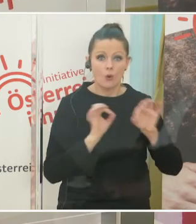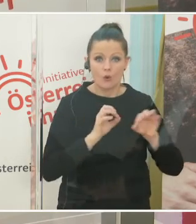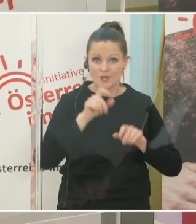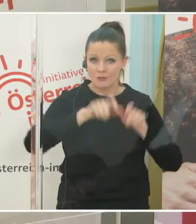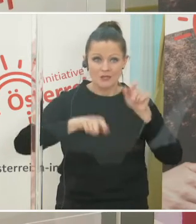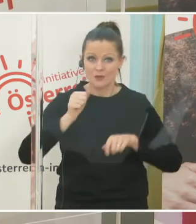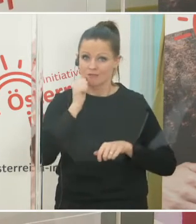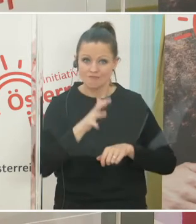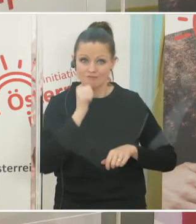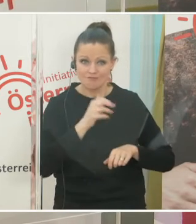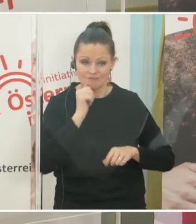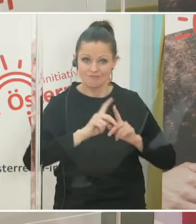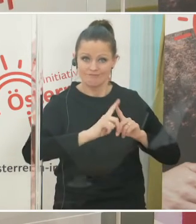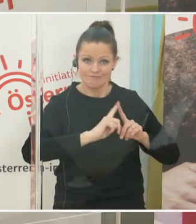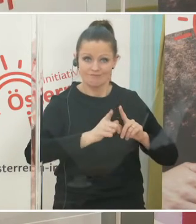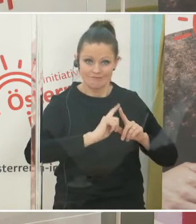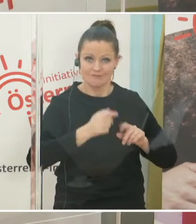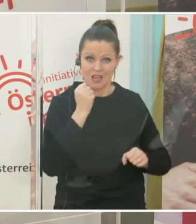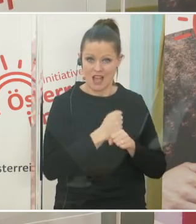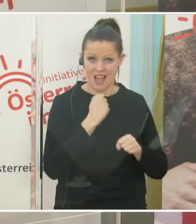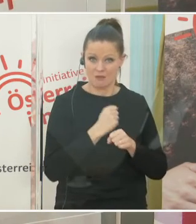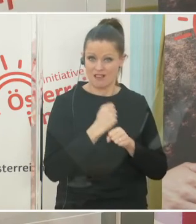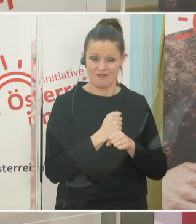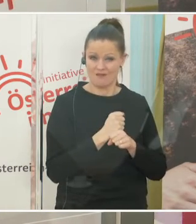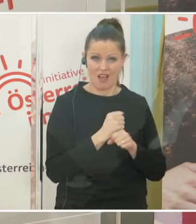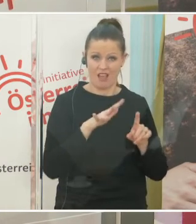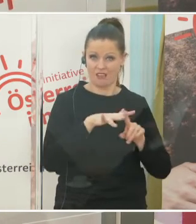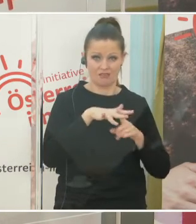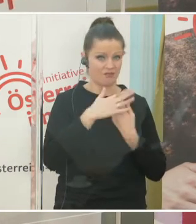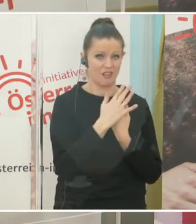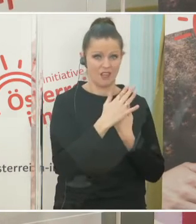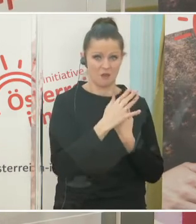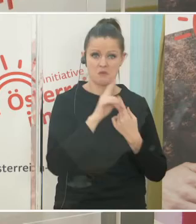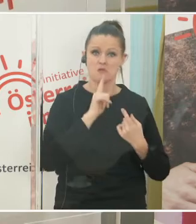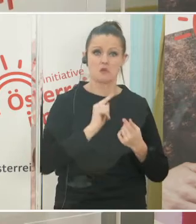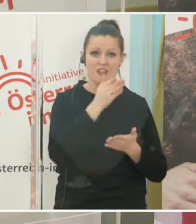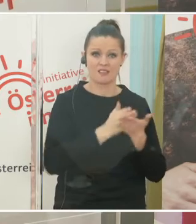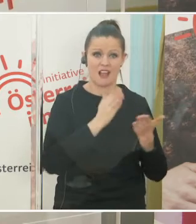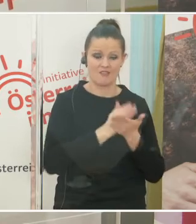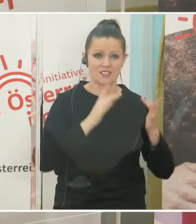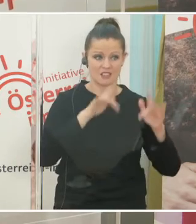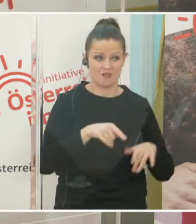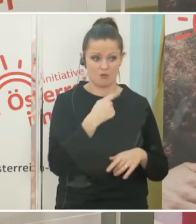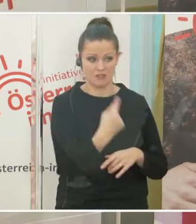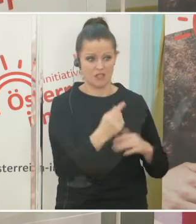Arbeit gekommen sind, in zum Teil extrem ausgedünnten Teams, weil Homeoffice nicht möglich war.